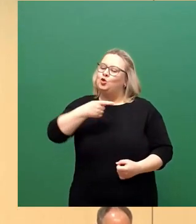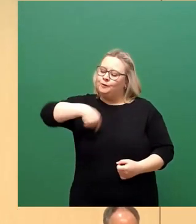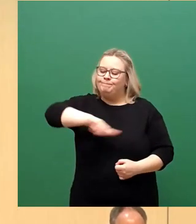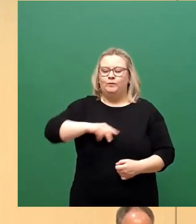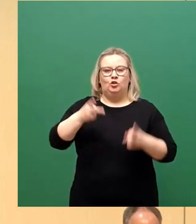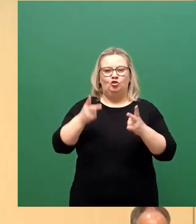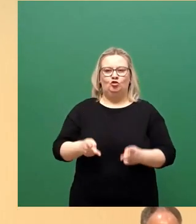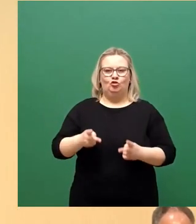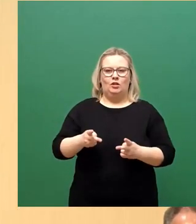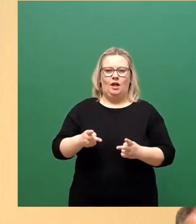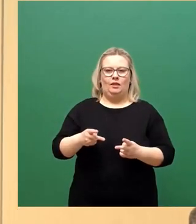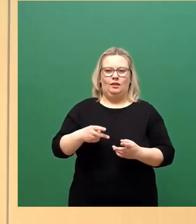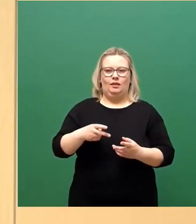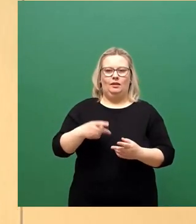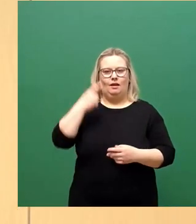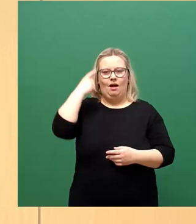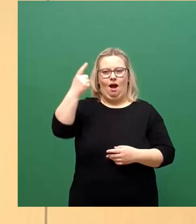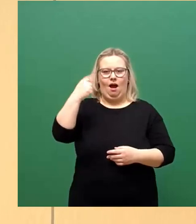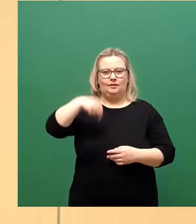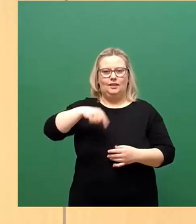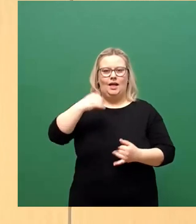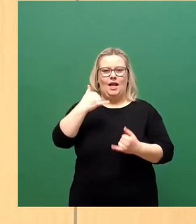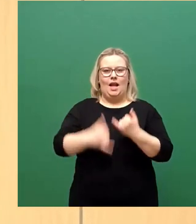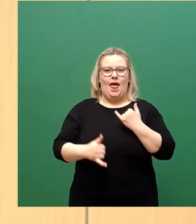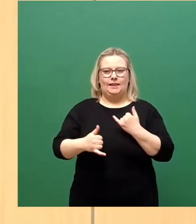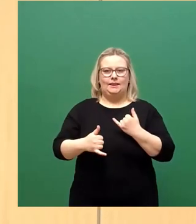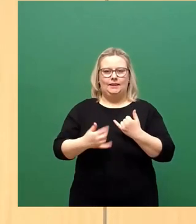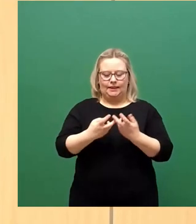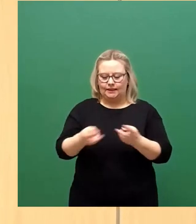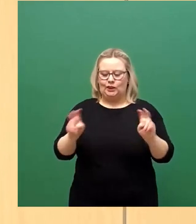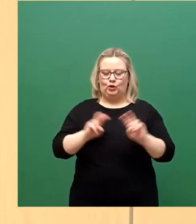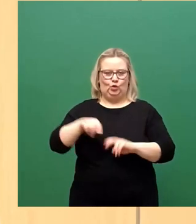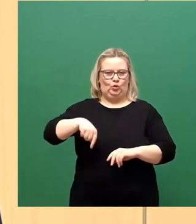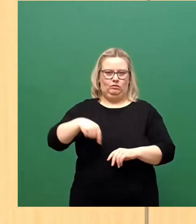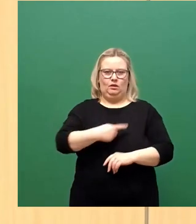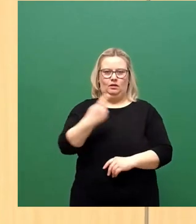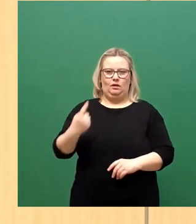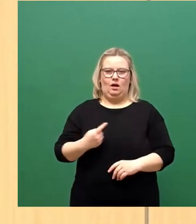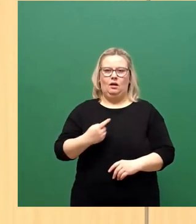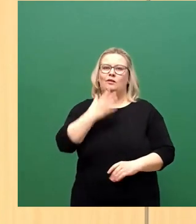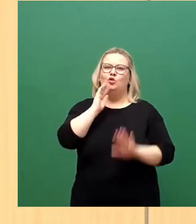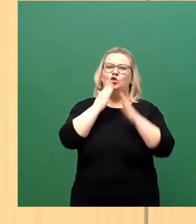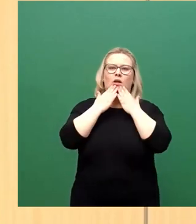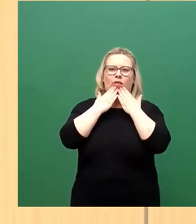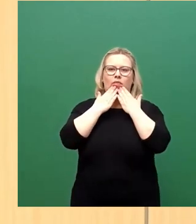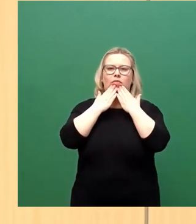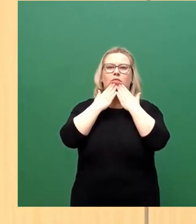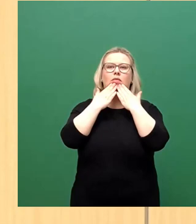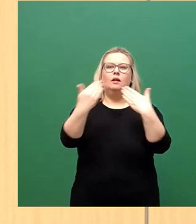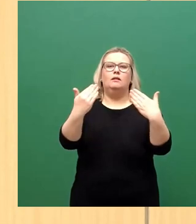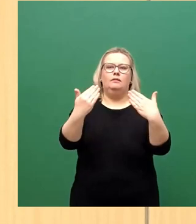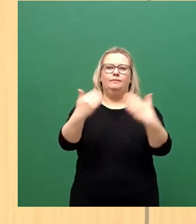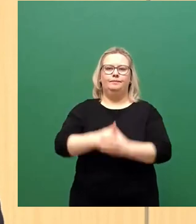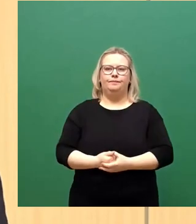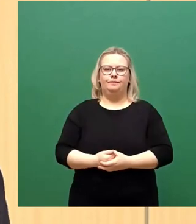letzten Sitzung dieses schweren Jahres mit einem Dank beginnen. Mein großer